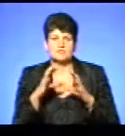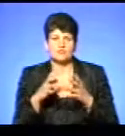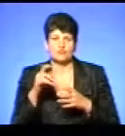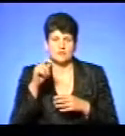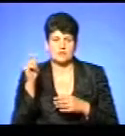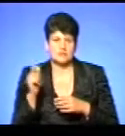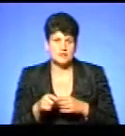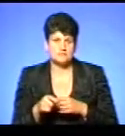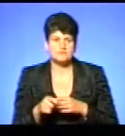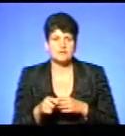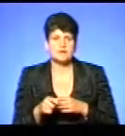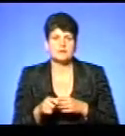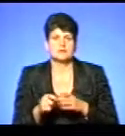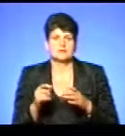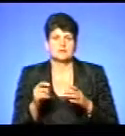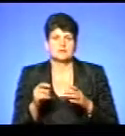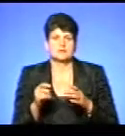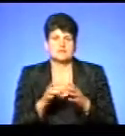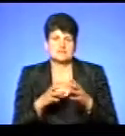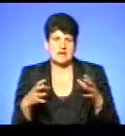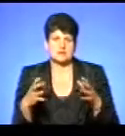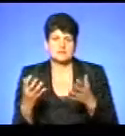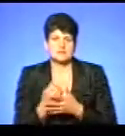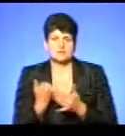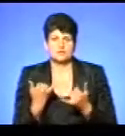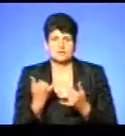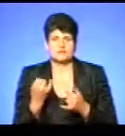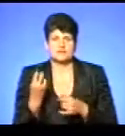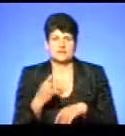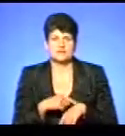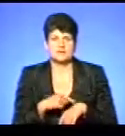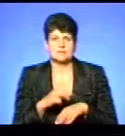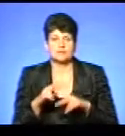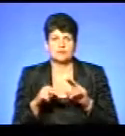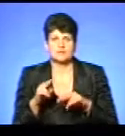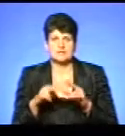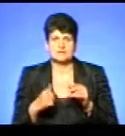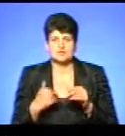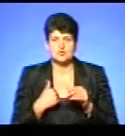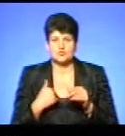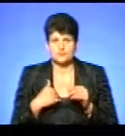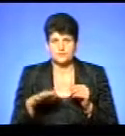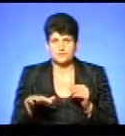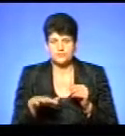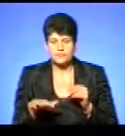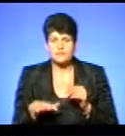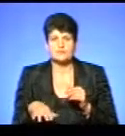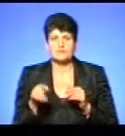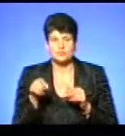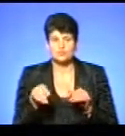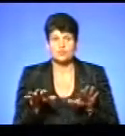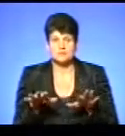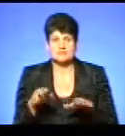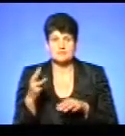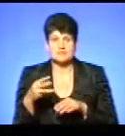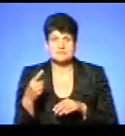міліметрів. Снаряди виявили сьогодні о 13-й годині під час робіт на будівництві військових казар. Зазначу, у цьому ж місті